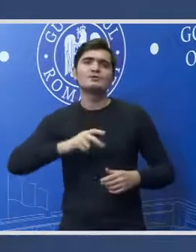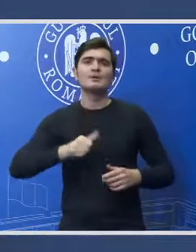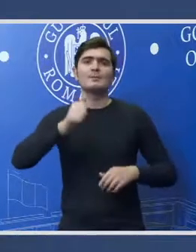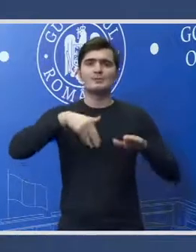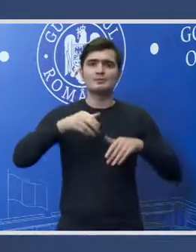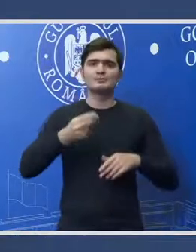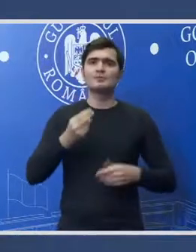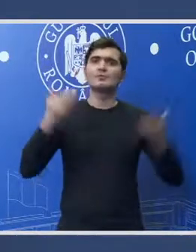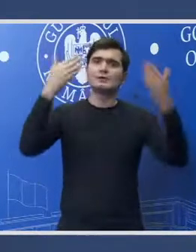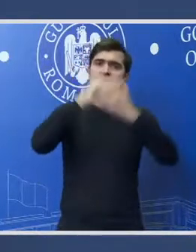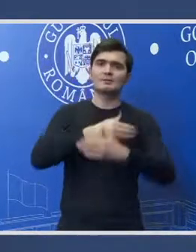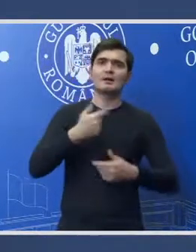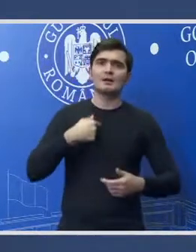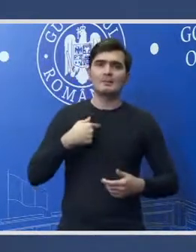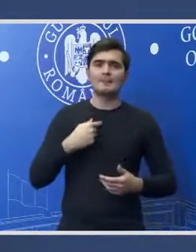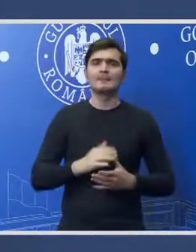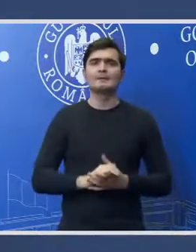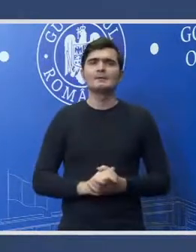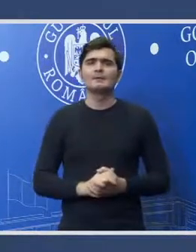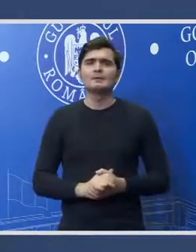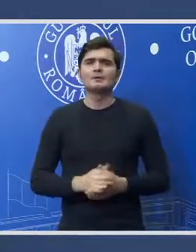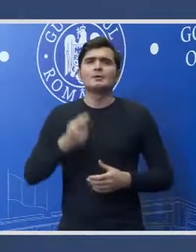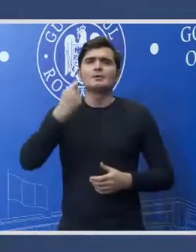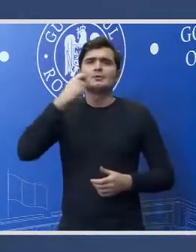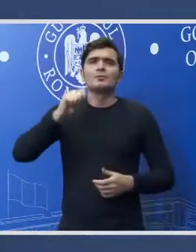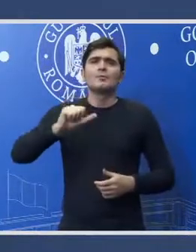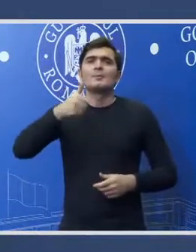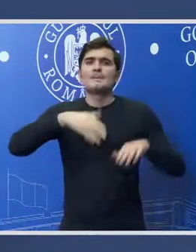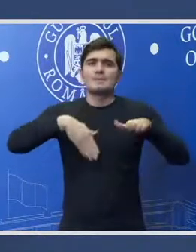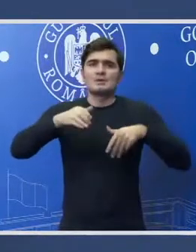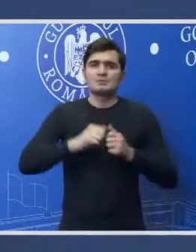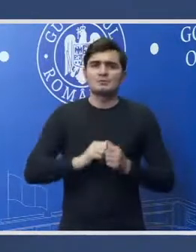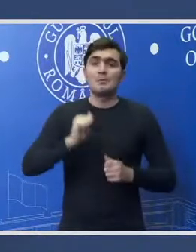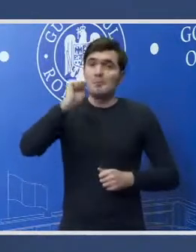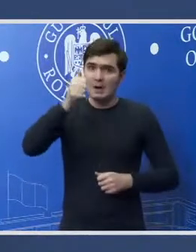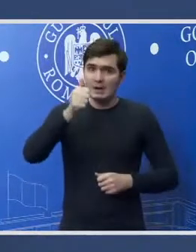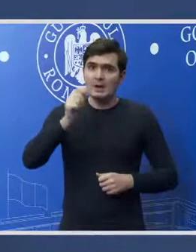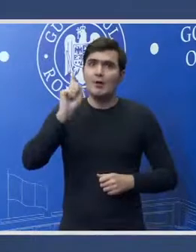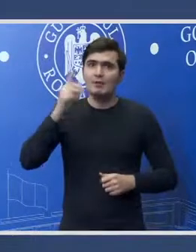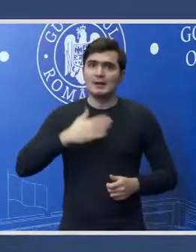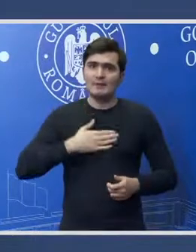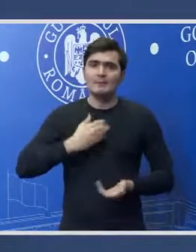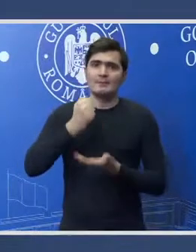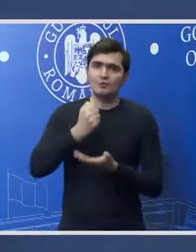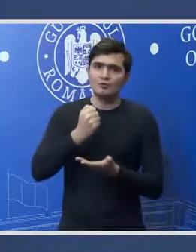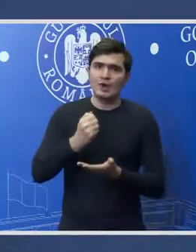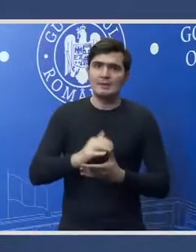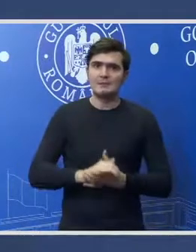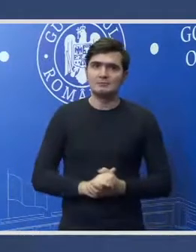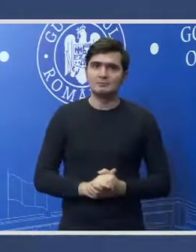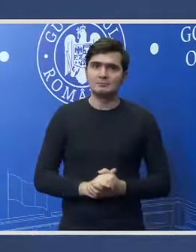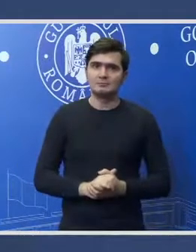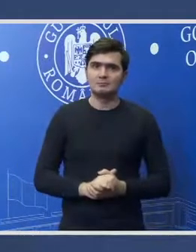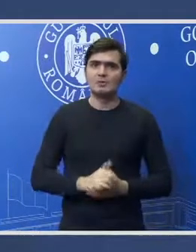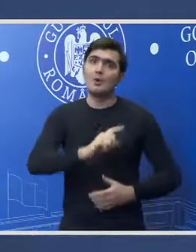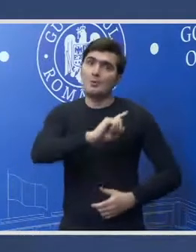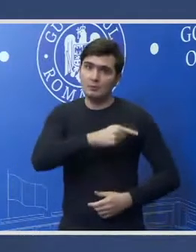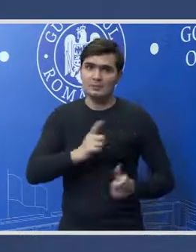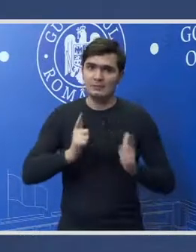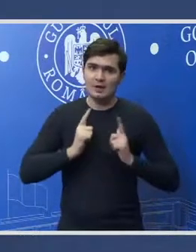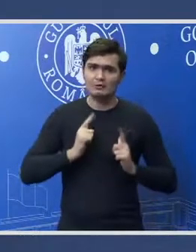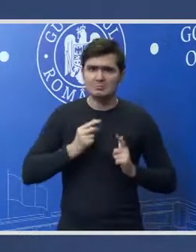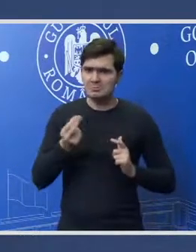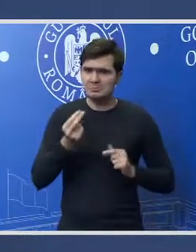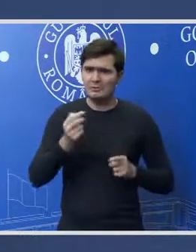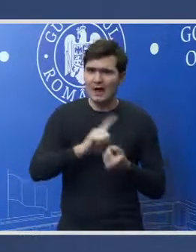întrebări. Bună seara, Cătălina Mănuiu, Realitatea Plus. Domnule premier, mâine vom avea bugetul. Ne putem aștepta la